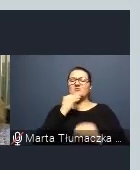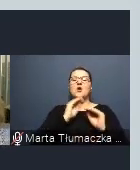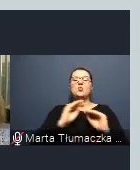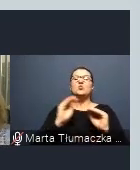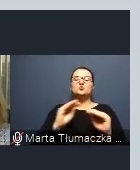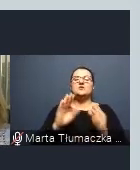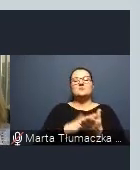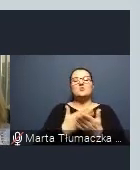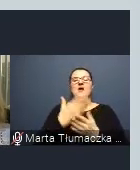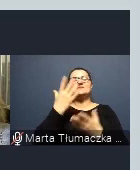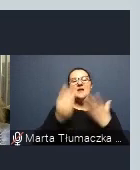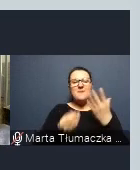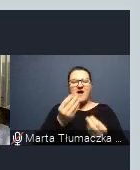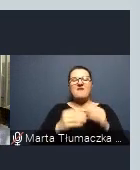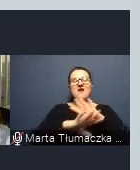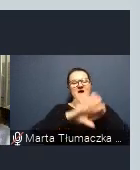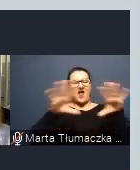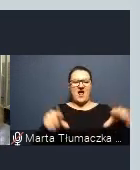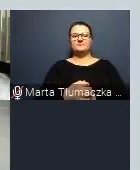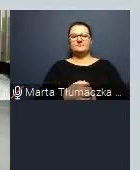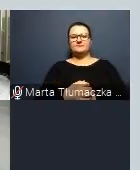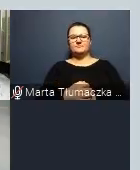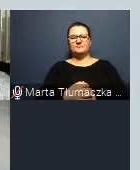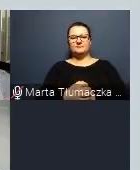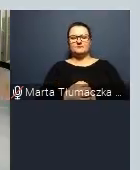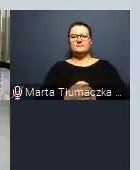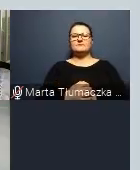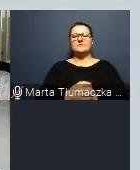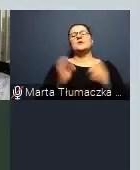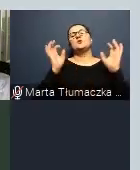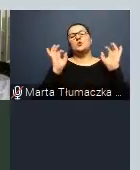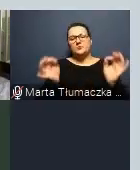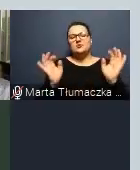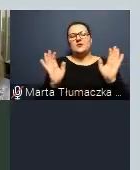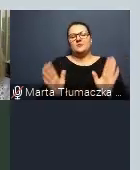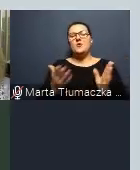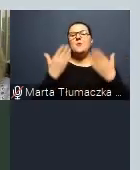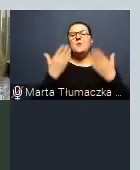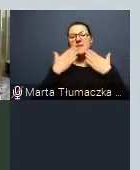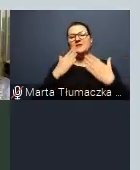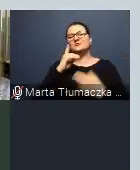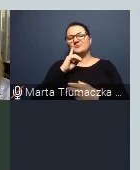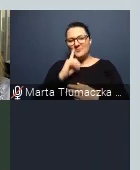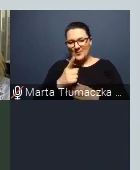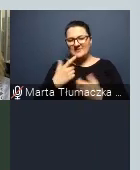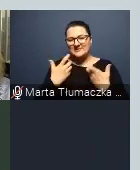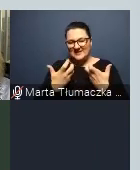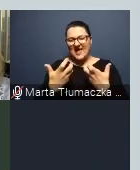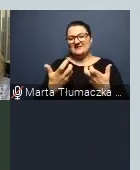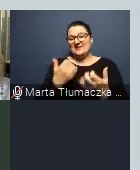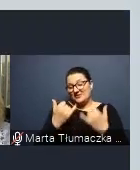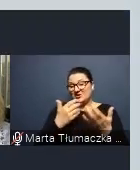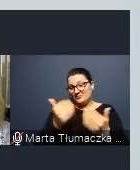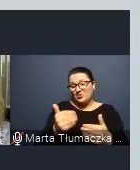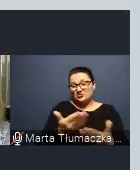zabawy przy pomocy tego typu aplikacji. No dobrze, w takim razie bardzo zachęcam, jeśli jest taka możliwość,